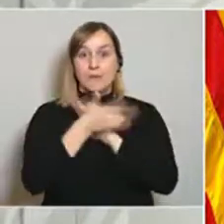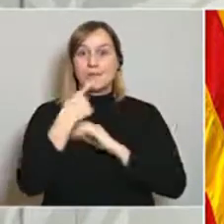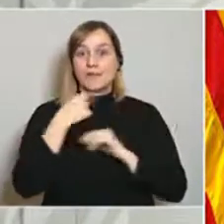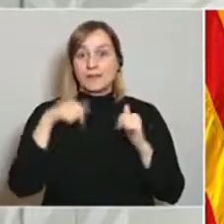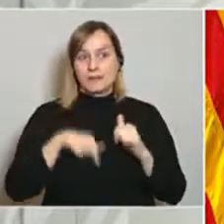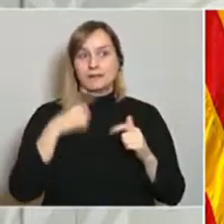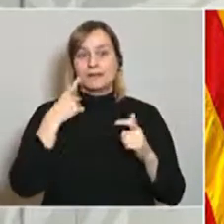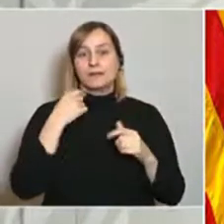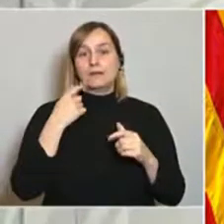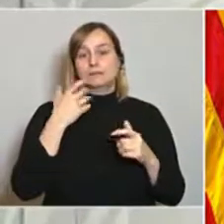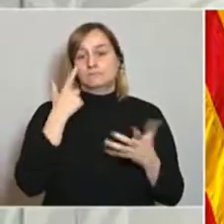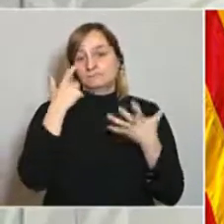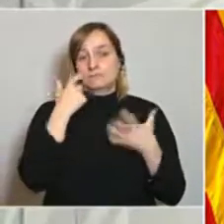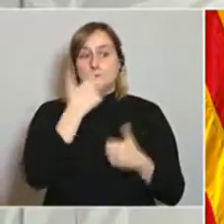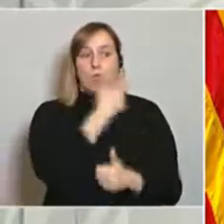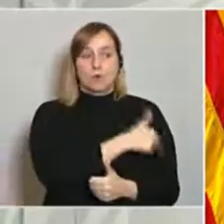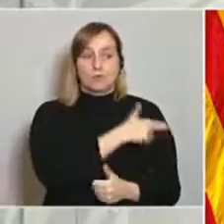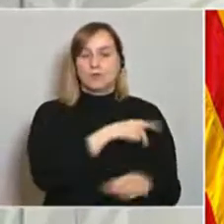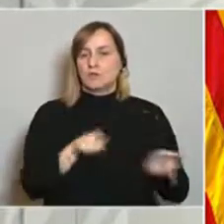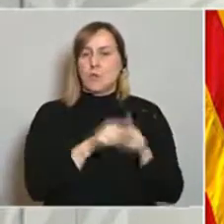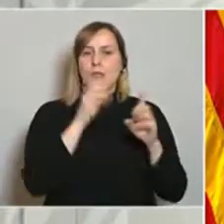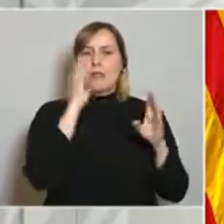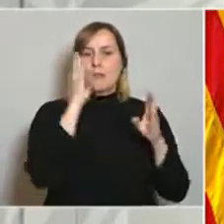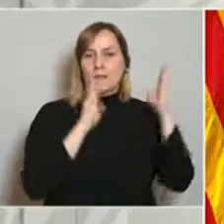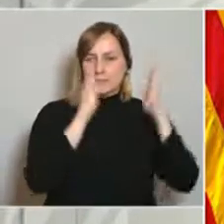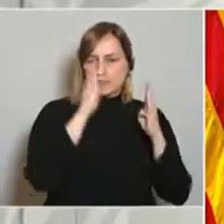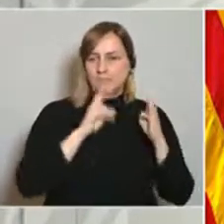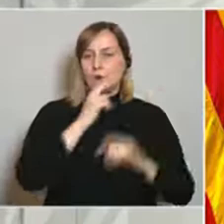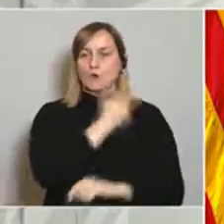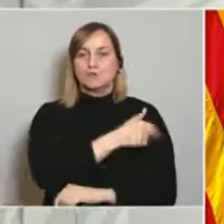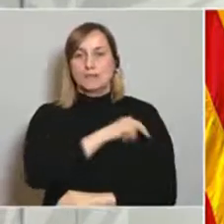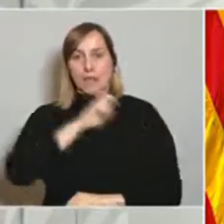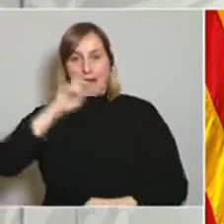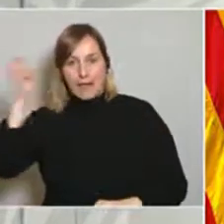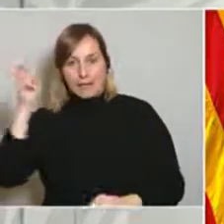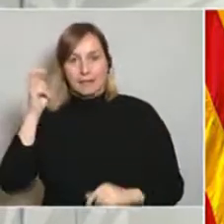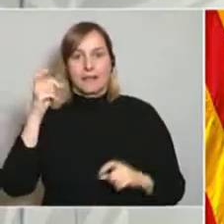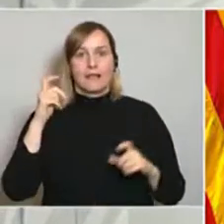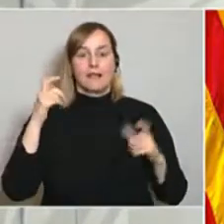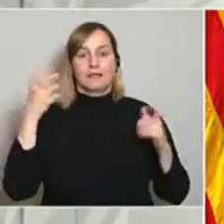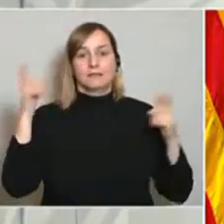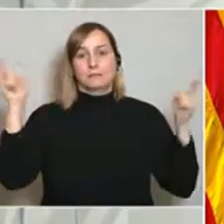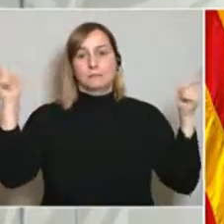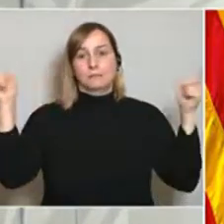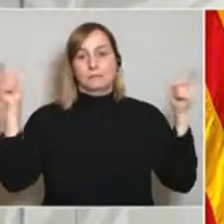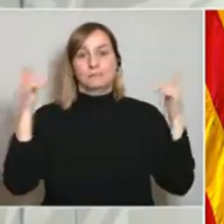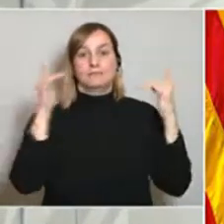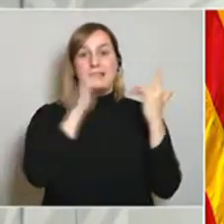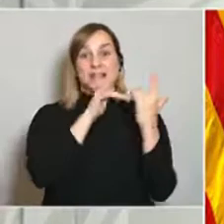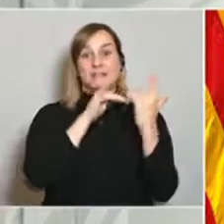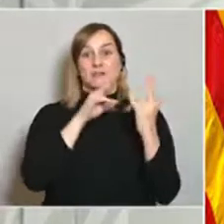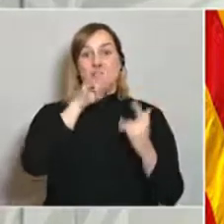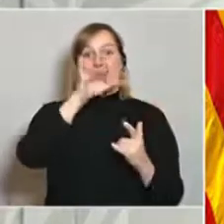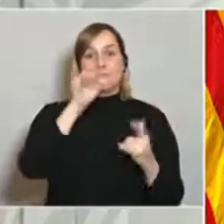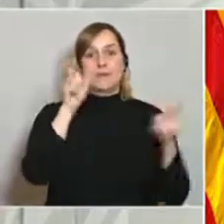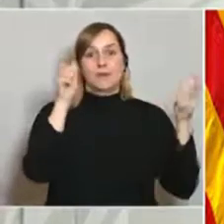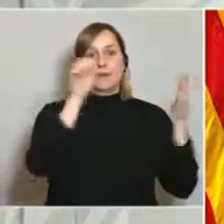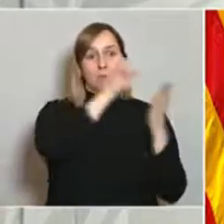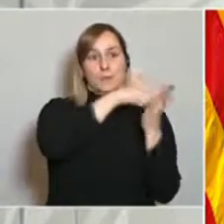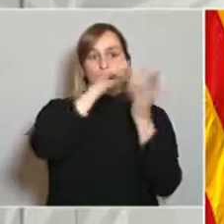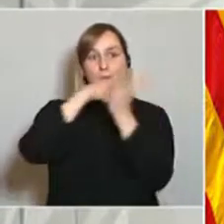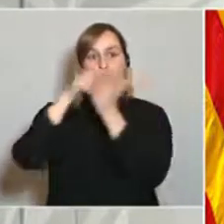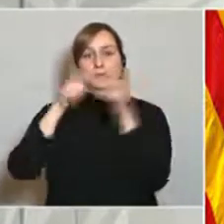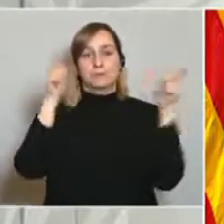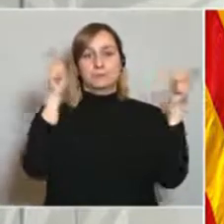hospitals, sigui Bellvitge o sigui uns altres, poden anar recuperant alguns llits també de crítics per a altres patologies